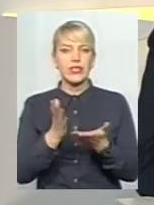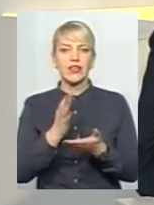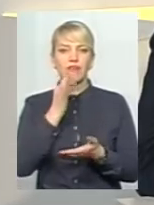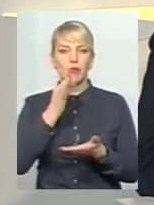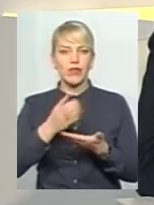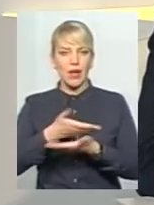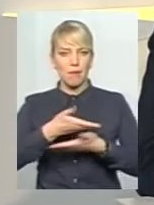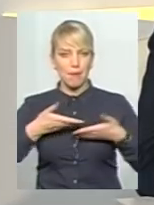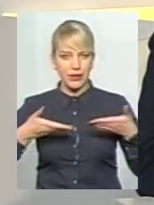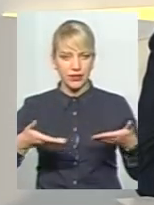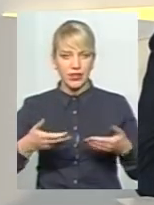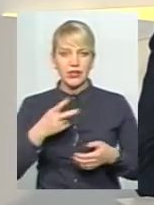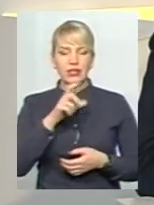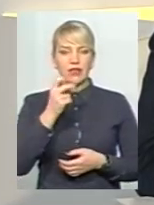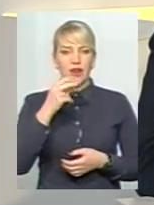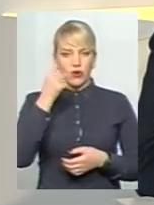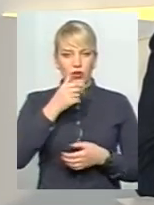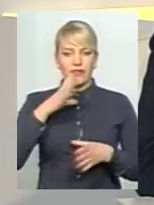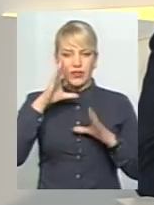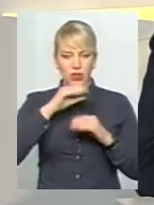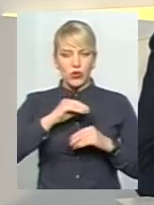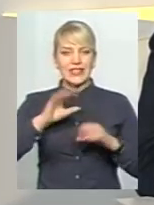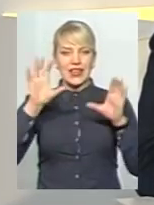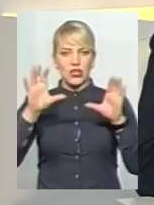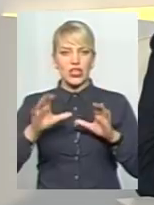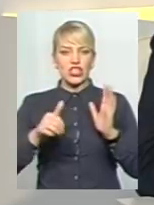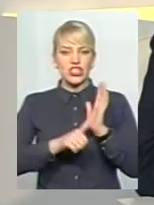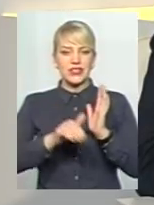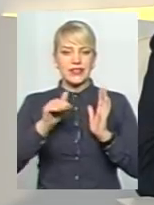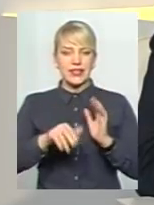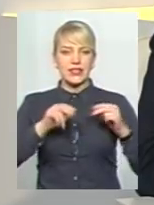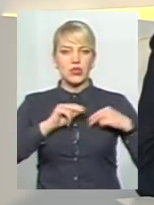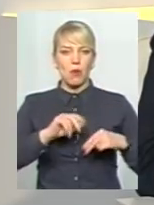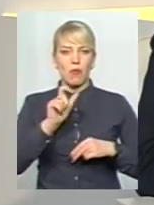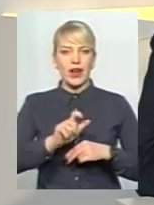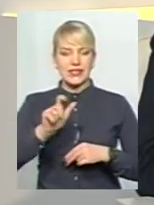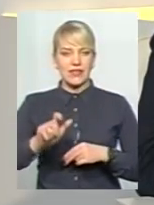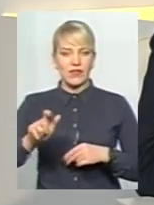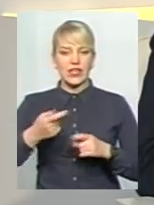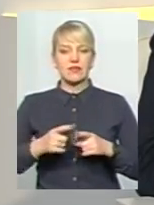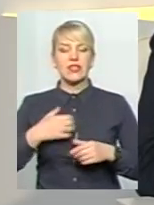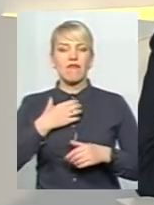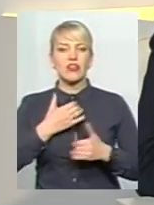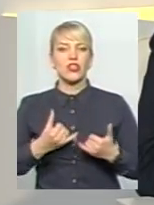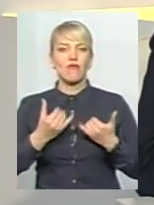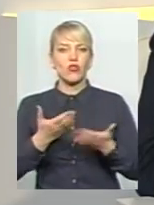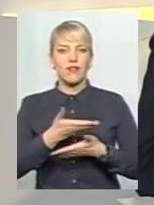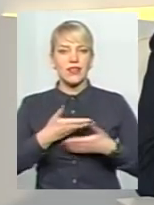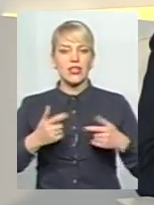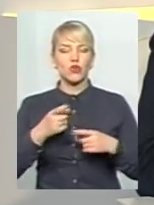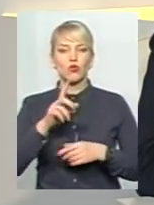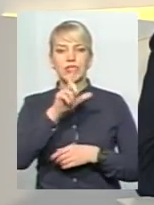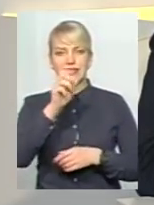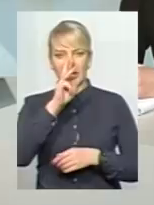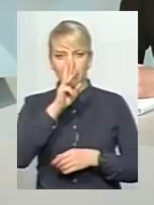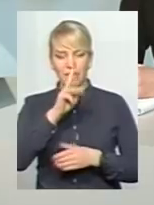За більше ніж два роки, фактично, нам вдалося легалізувати понад 6 тисяч працівників. Це важливо для нас, тому що з заробітної